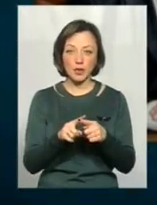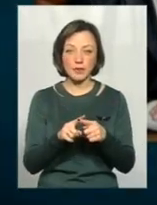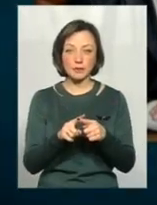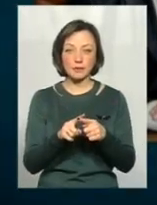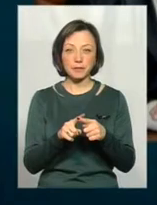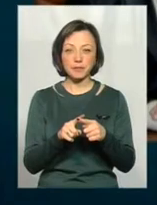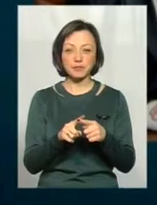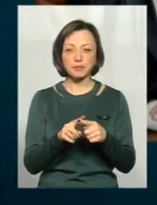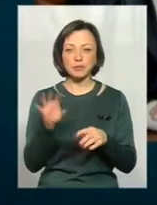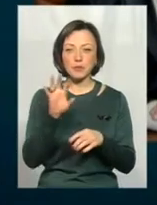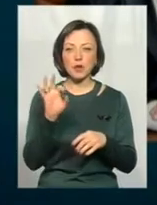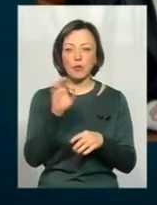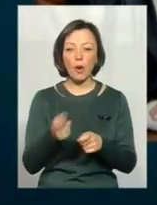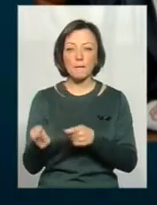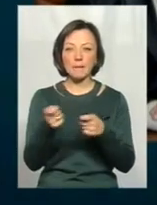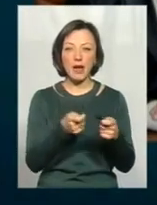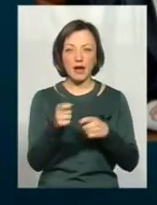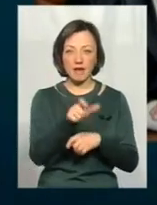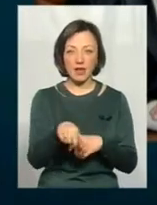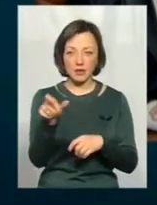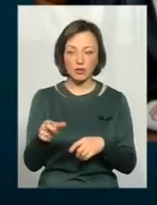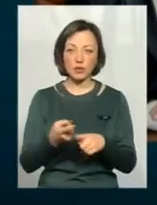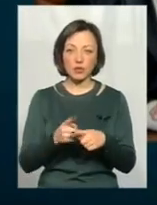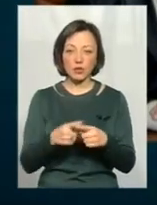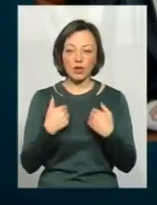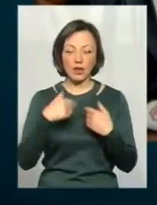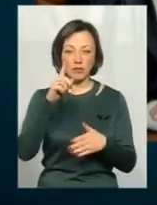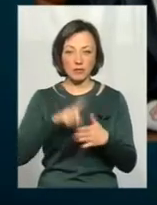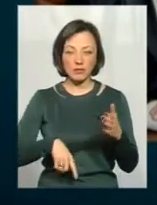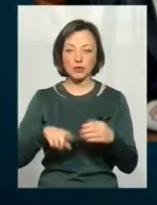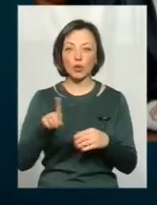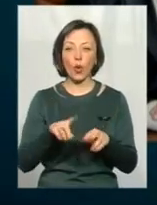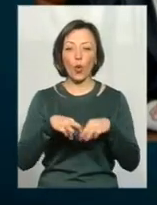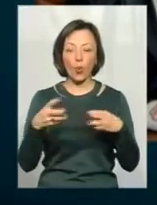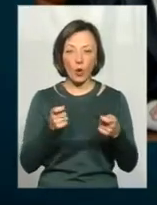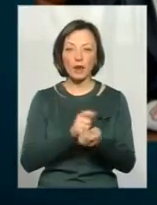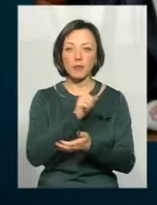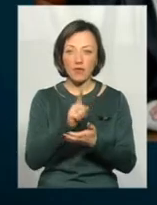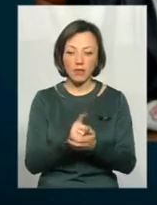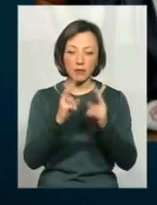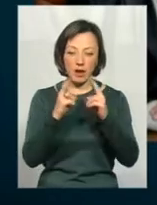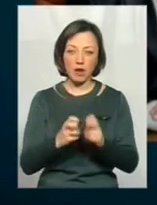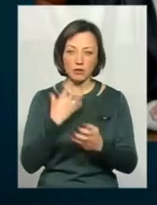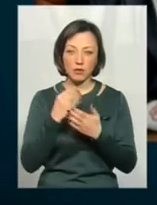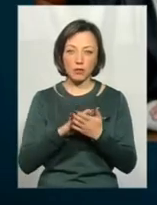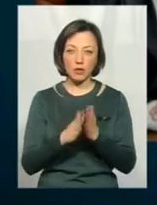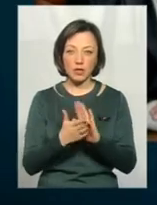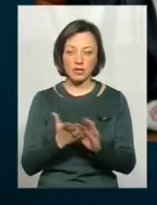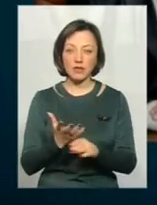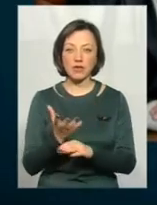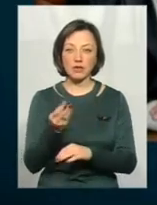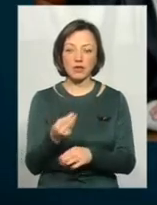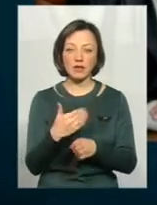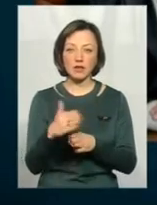що стосується перевезень. Тому я переконаний, що уряд повинен переглянути свою позицію і фінансувати